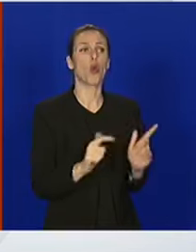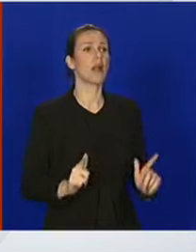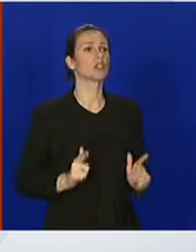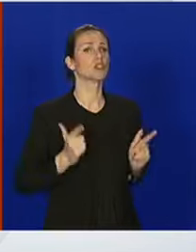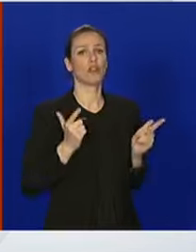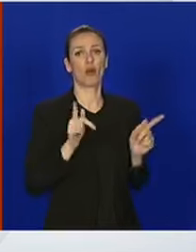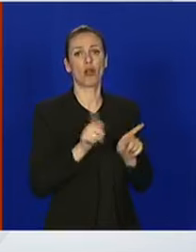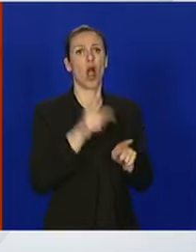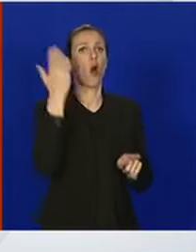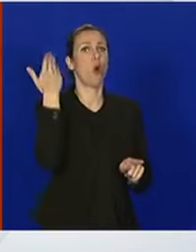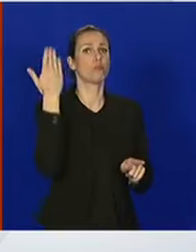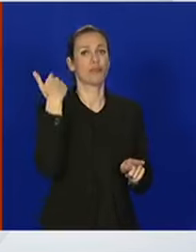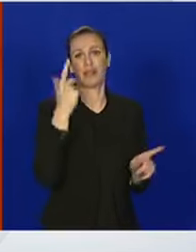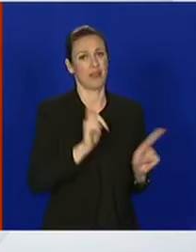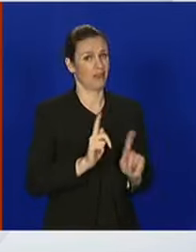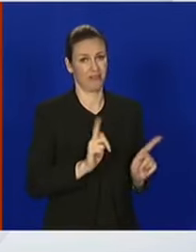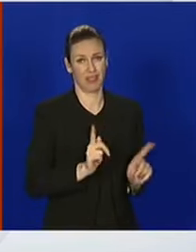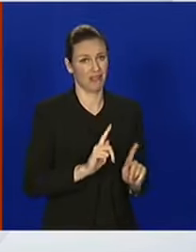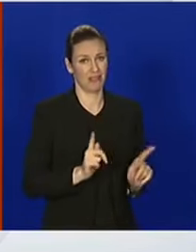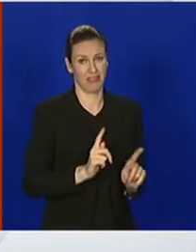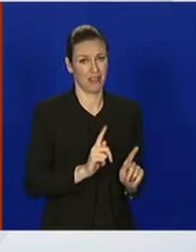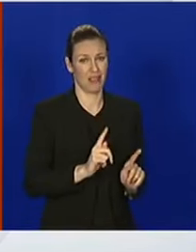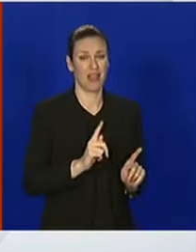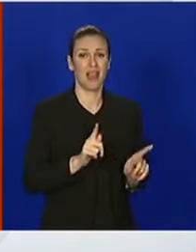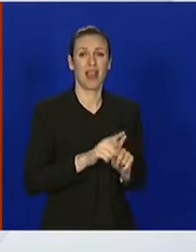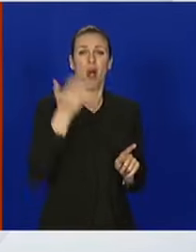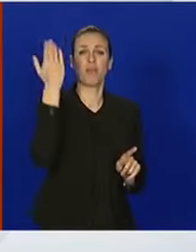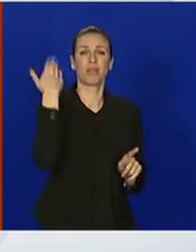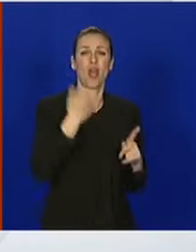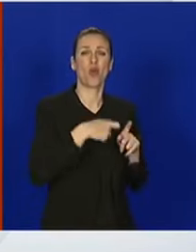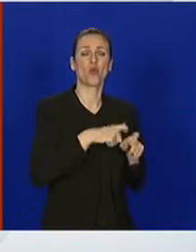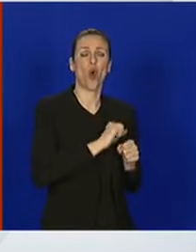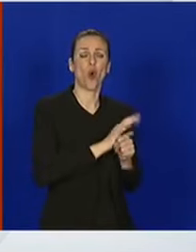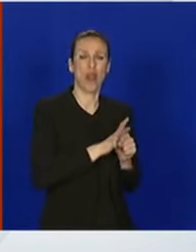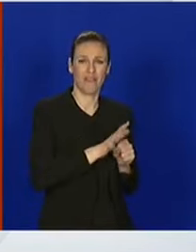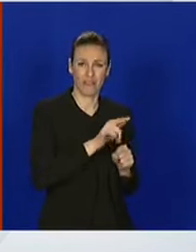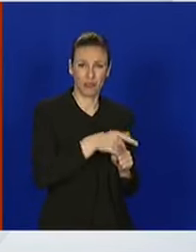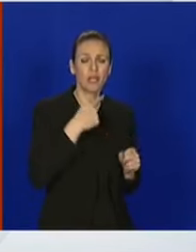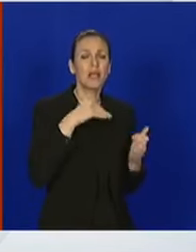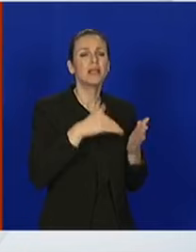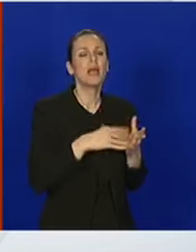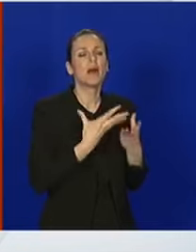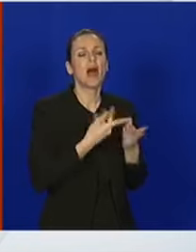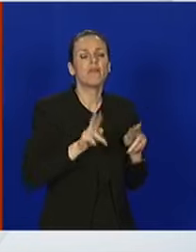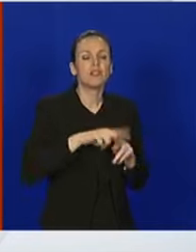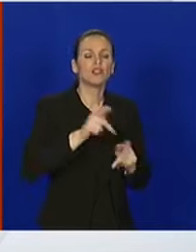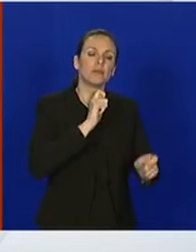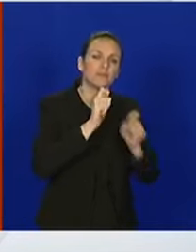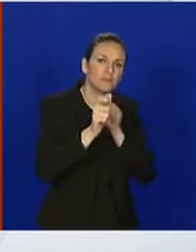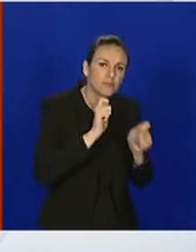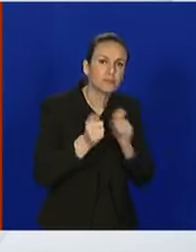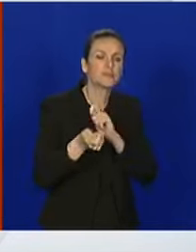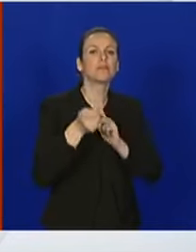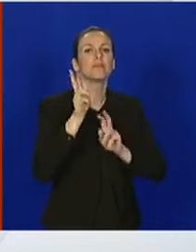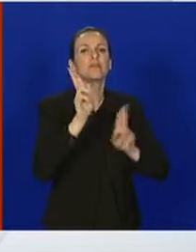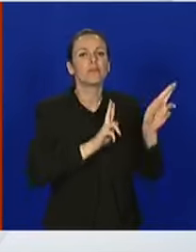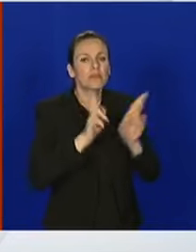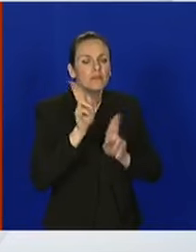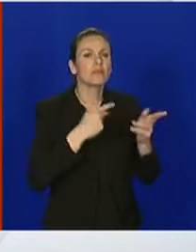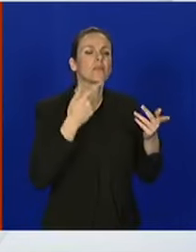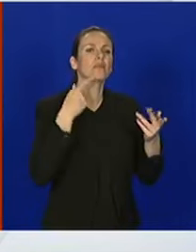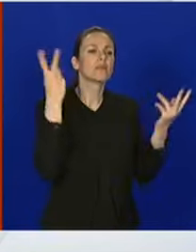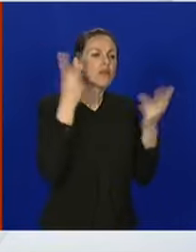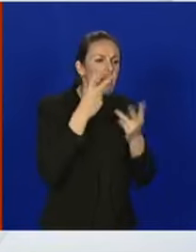života kakav je bio prije epidemije. Zato će nam trebati puno dialoga, puno razumijevanja i puno